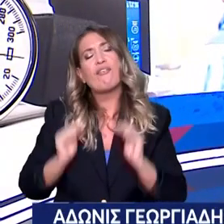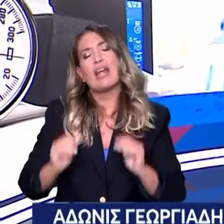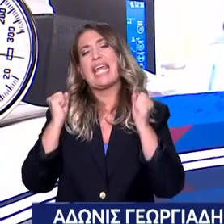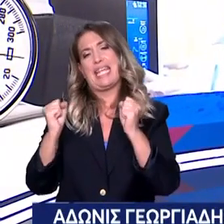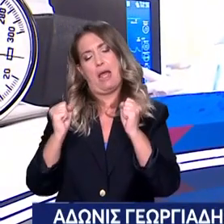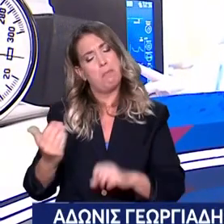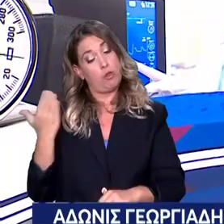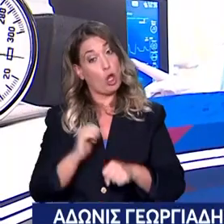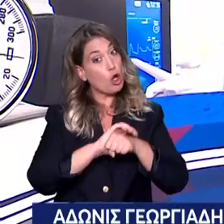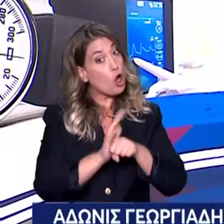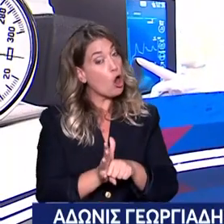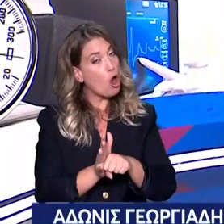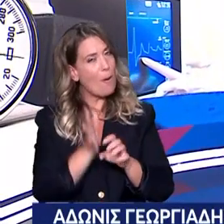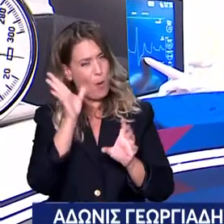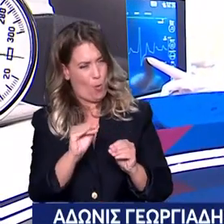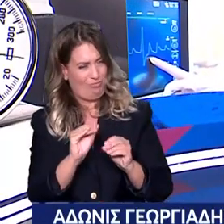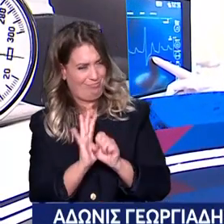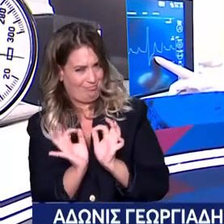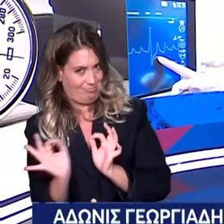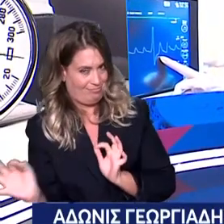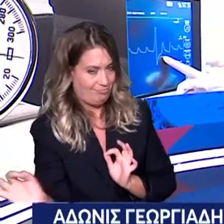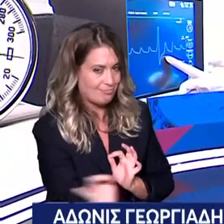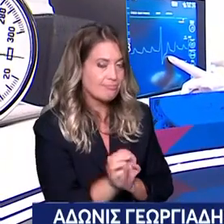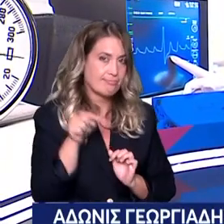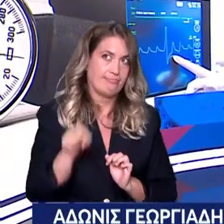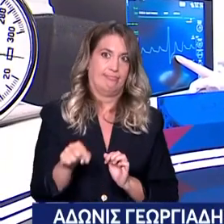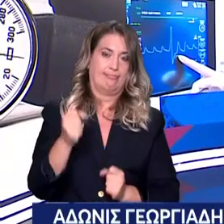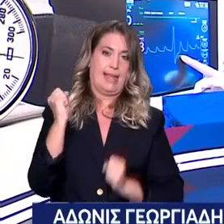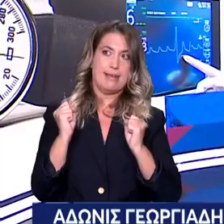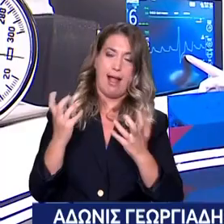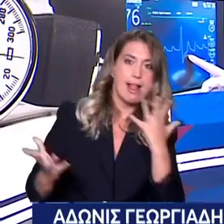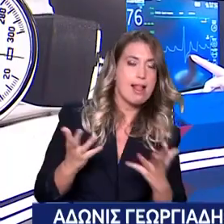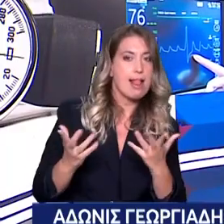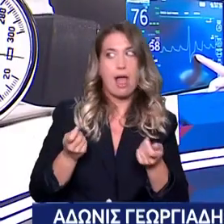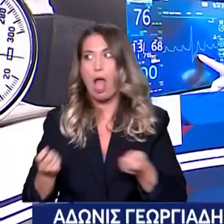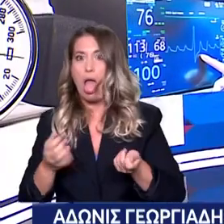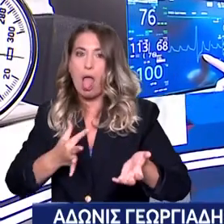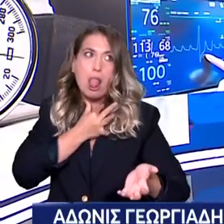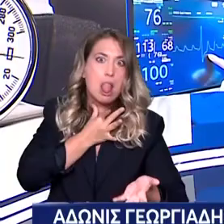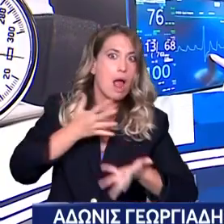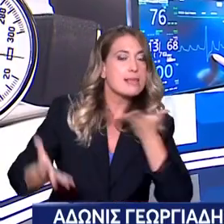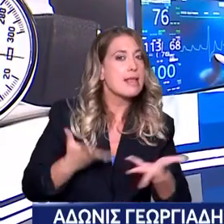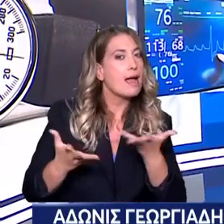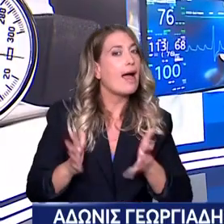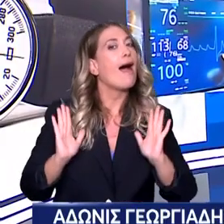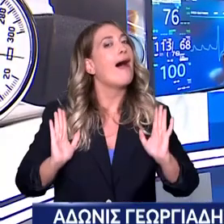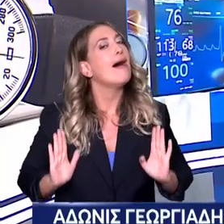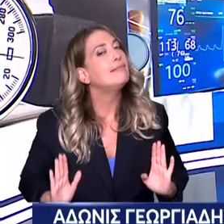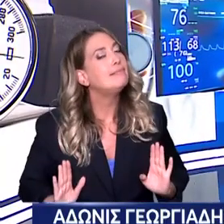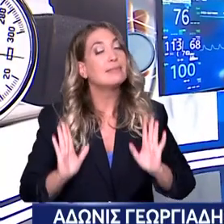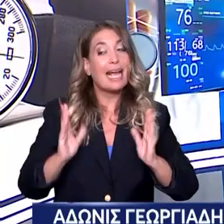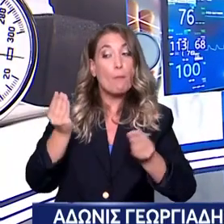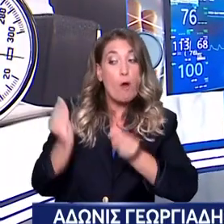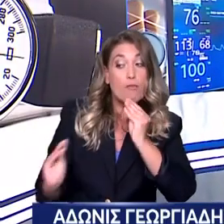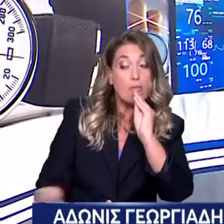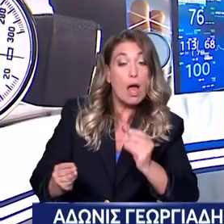περίοδο της πανδημίας ήταν και περίπου το σύνολο της ύλης. Άρα, ο έλεγχος για τα προβλήματα της υγείας είναι κάτι το οποίο